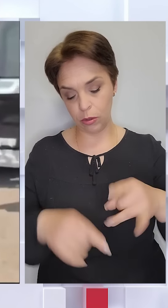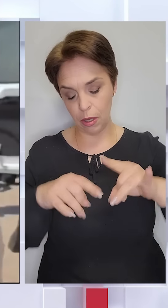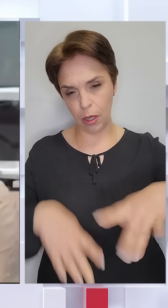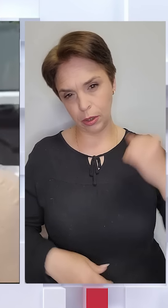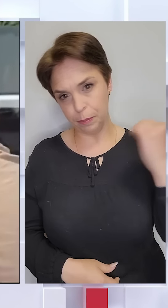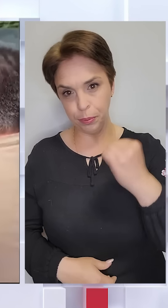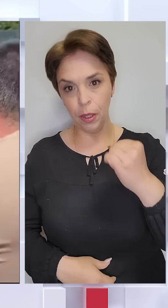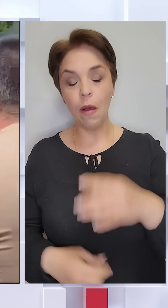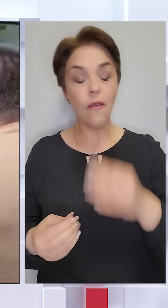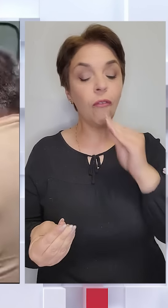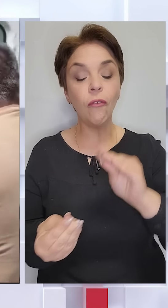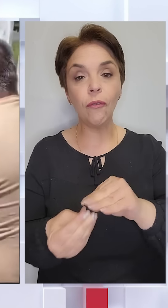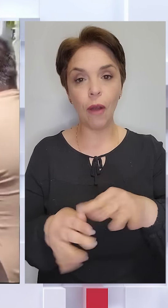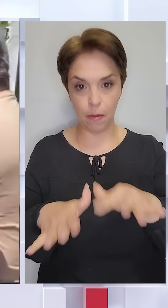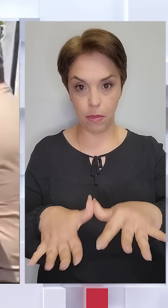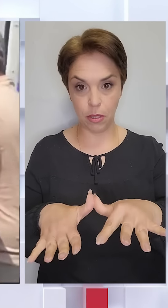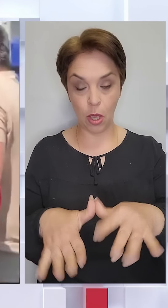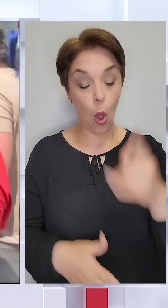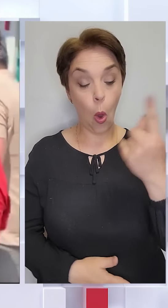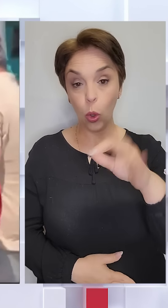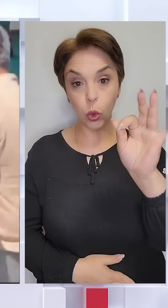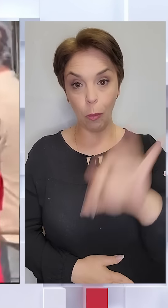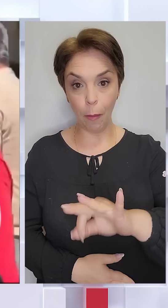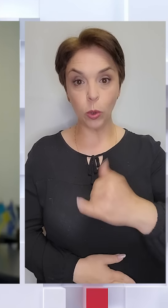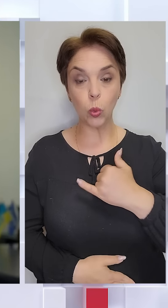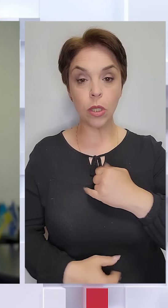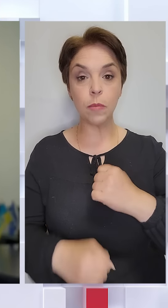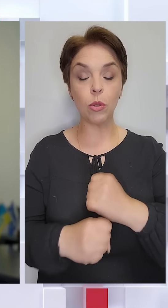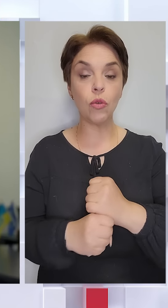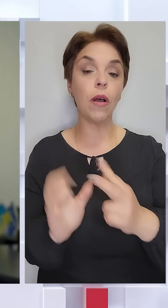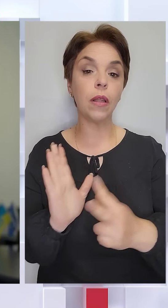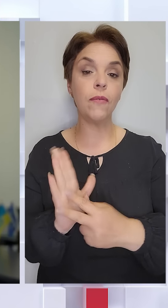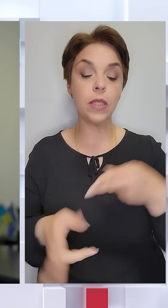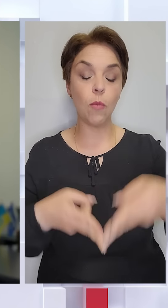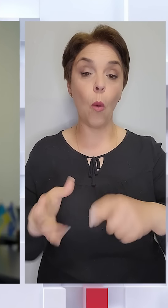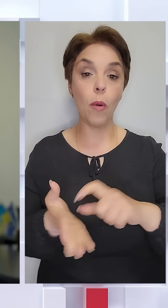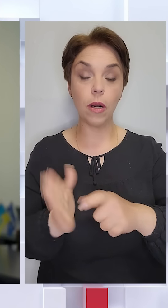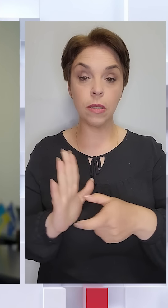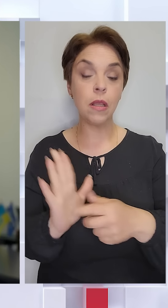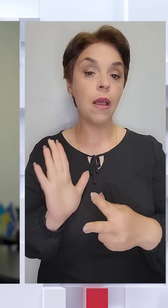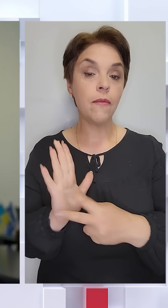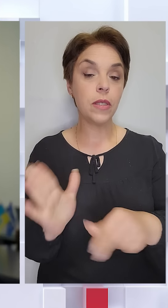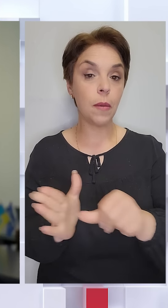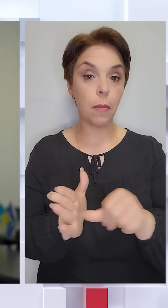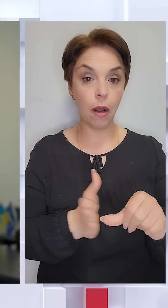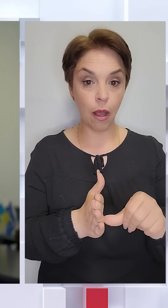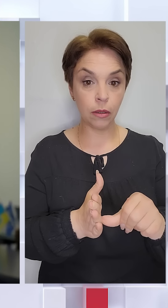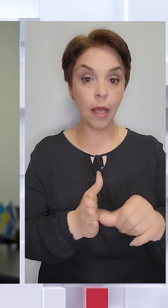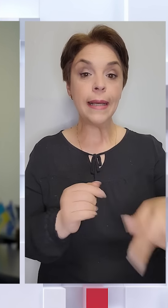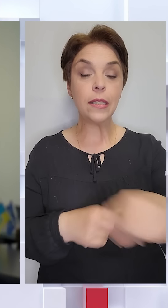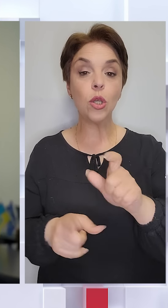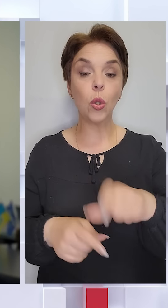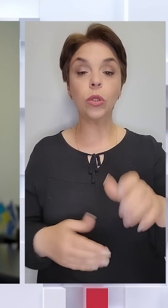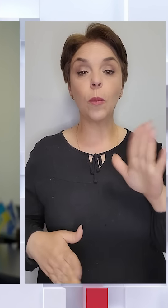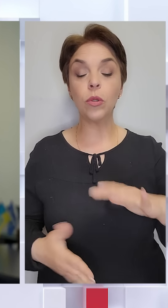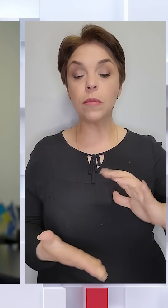поцілила в те саме місце. Одномоментно в нас працювало вісім операційних, вісім бригад. Ці люди потім